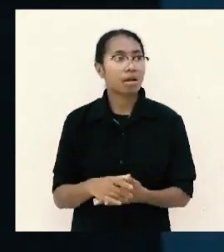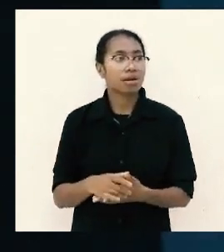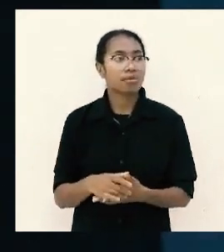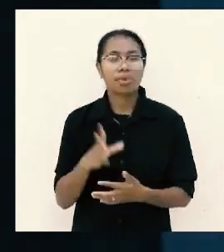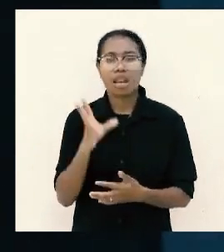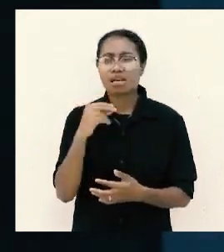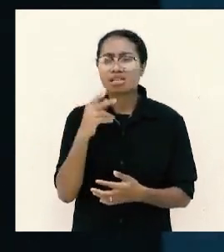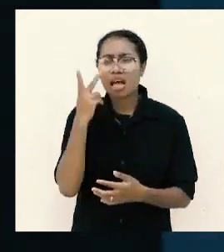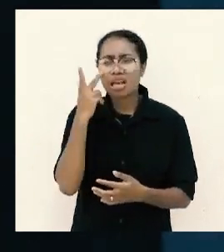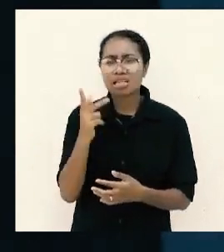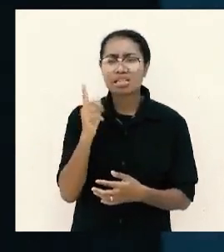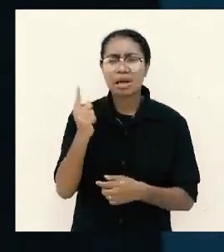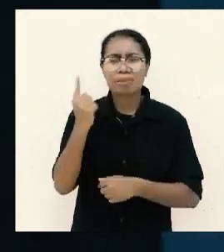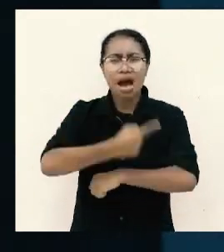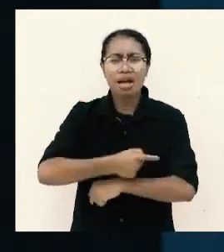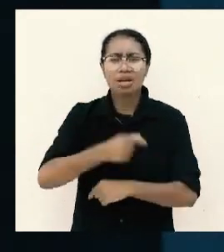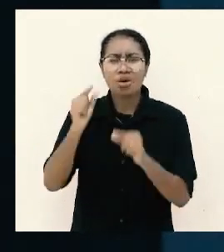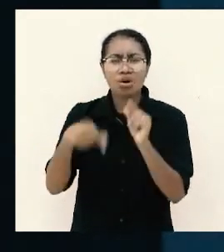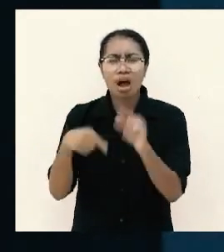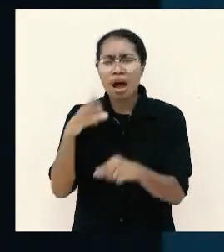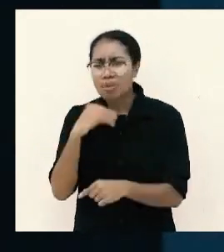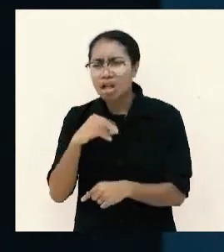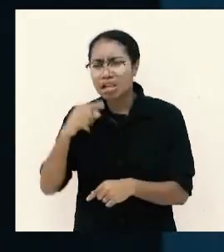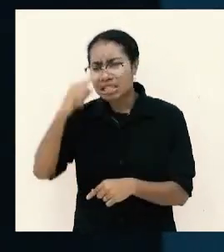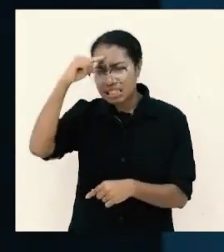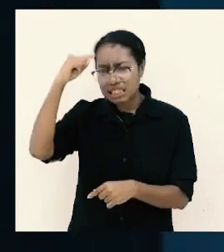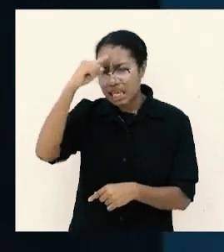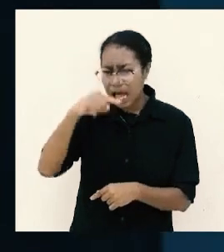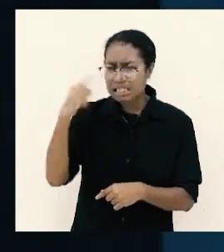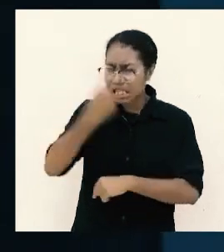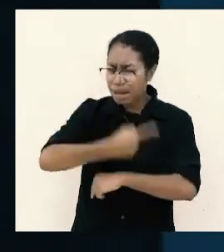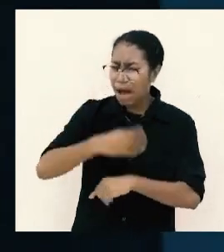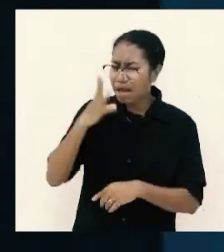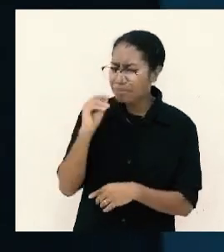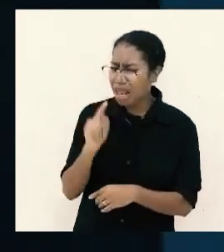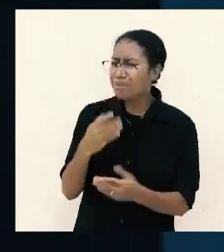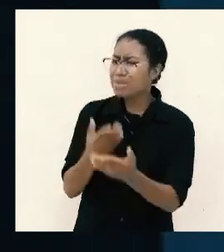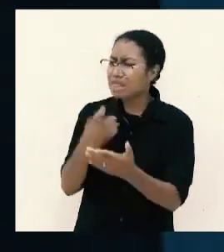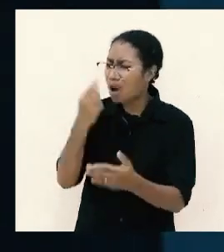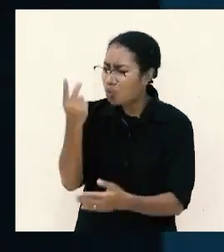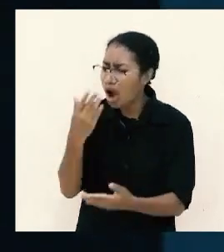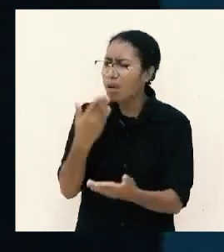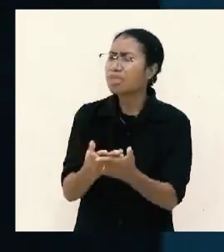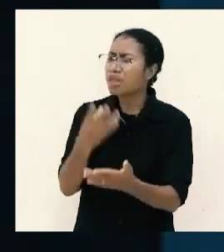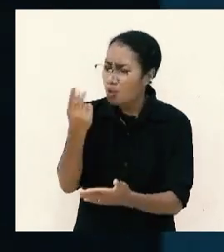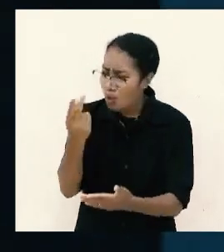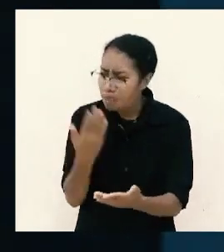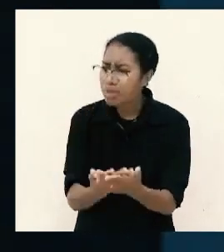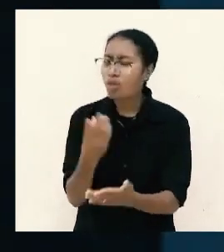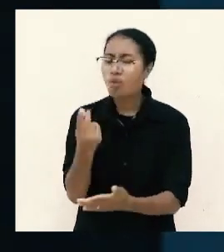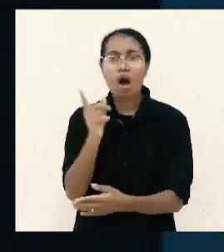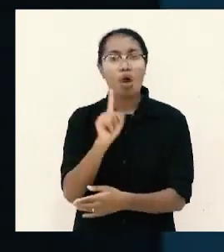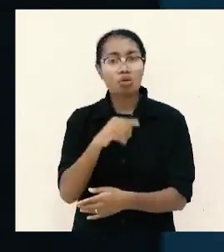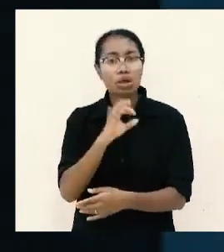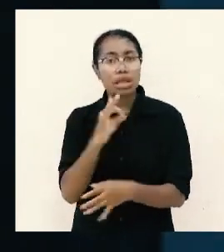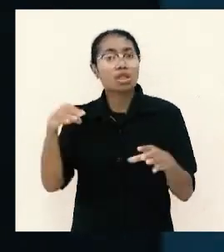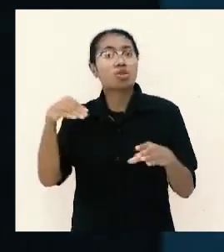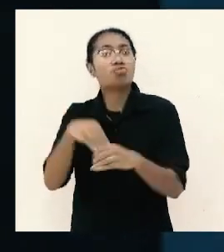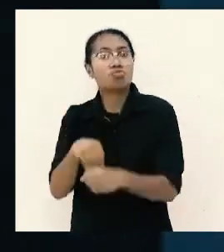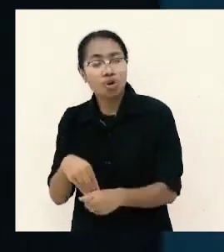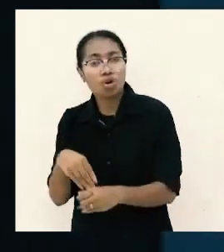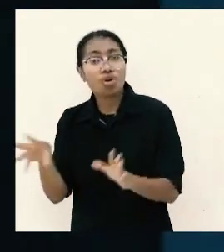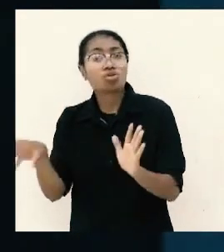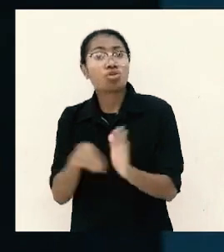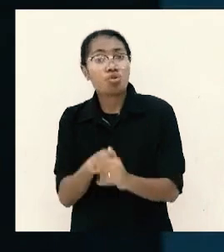gila ini berteriak di TV minta uang minta uang minta uang dengan kata-kata kalau tidak terkumpul Tuhan akan cabut nyawa saya orang